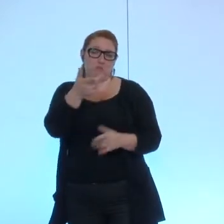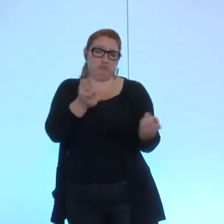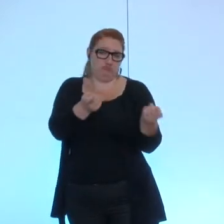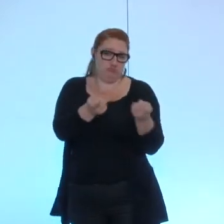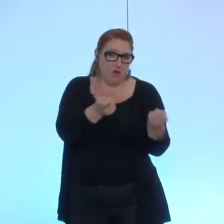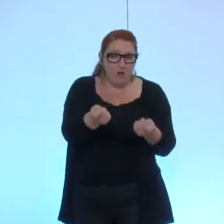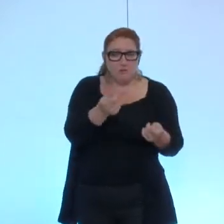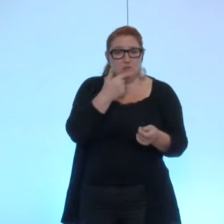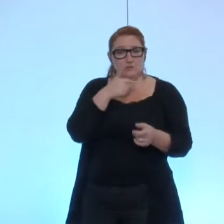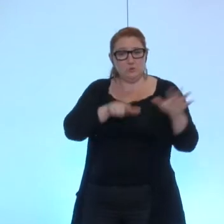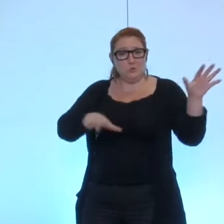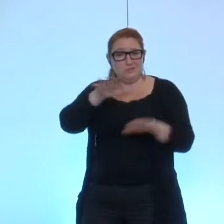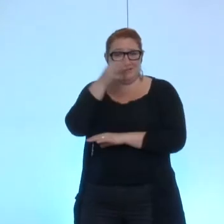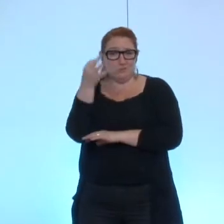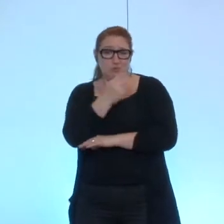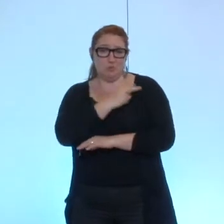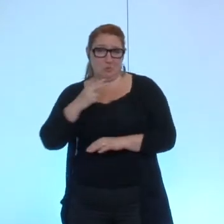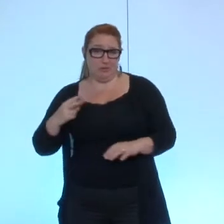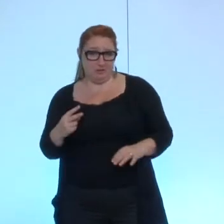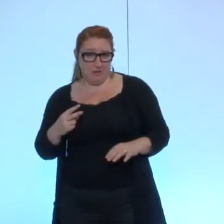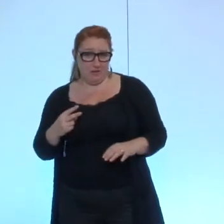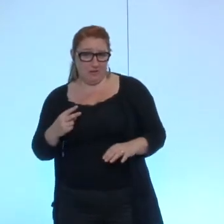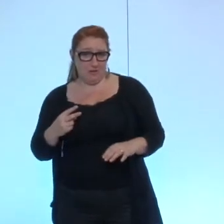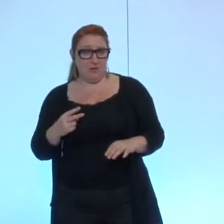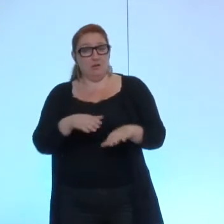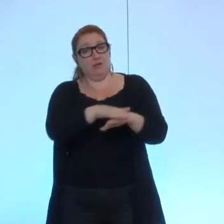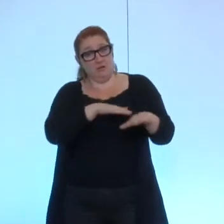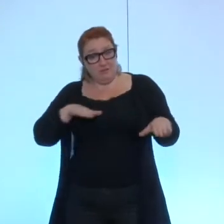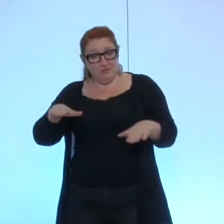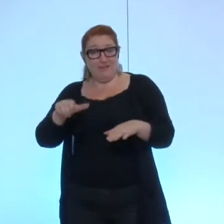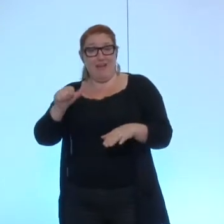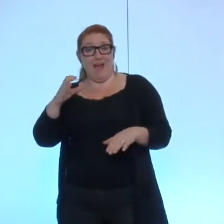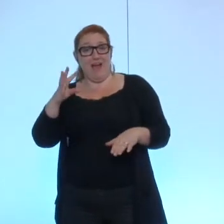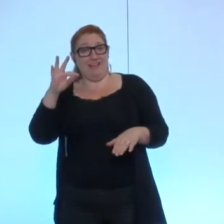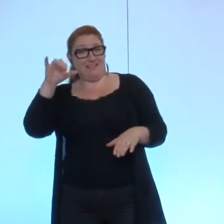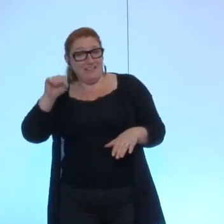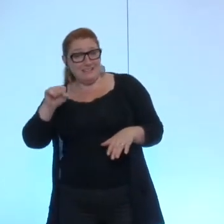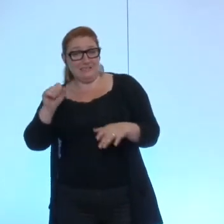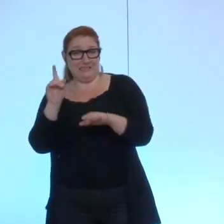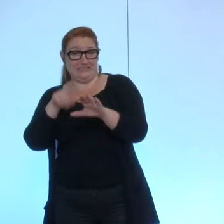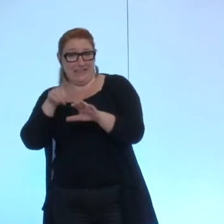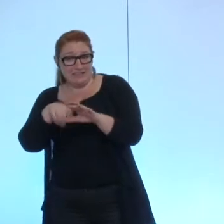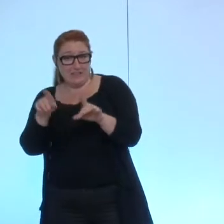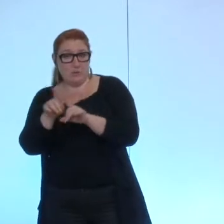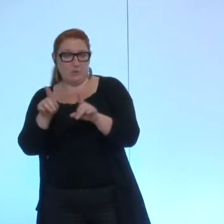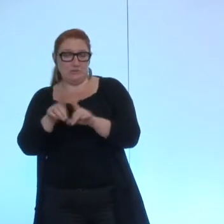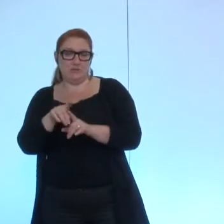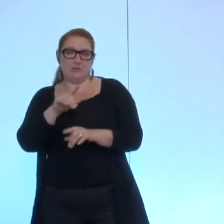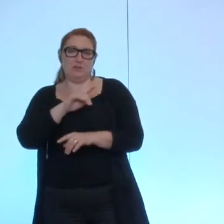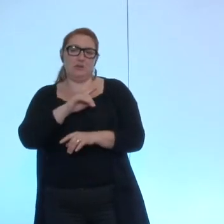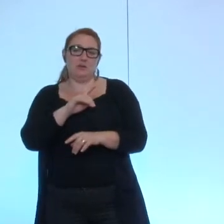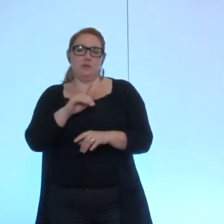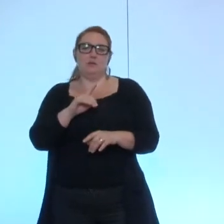de la propriété et Actis syndic et qui a eu un conflit d'intérêts mais n